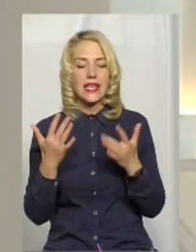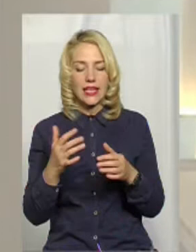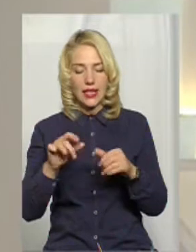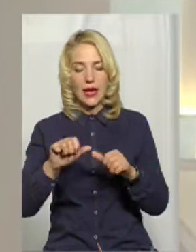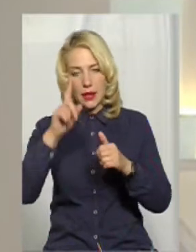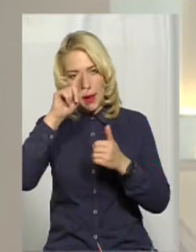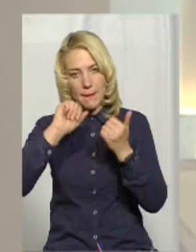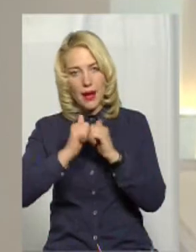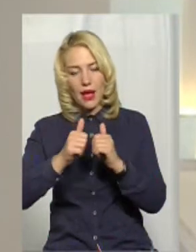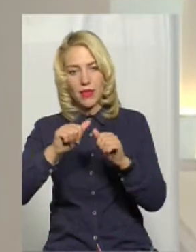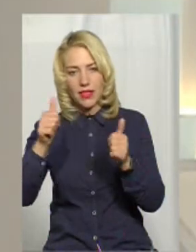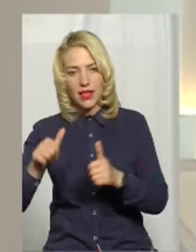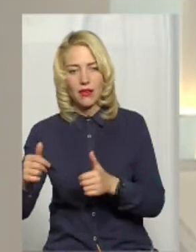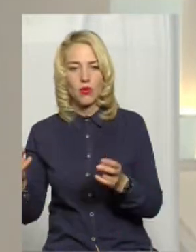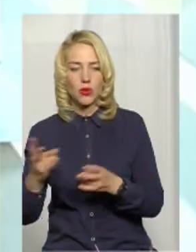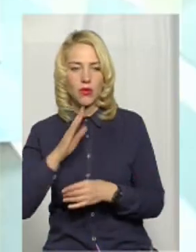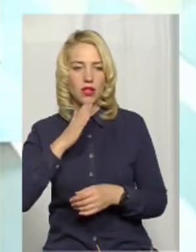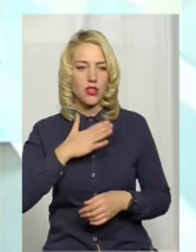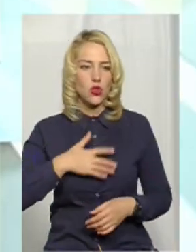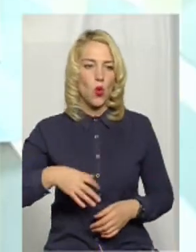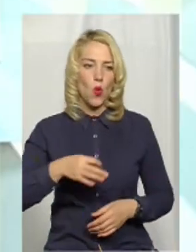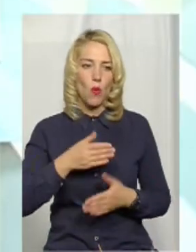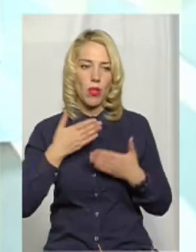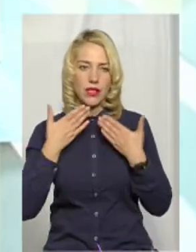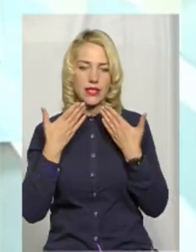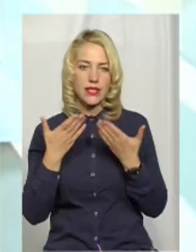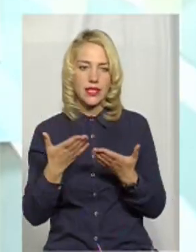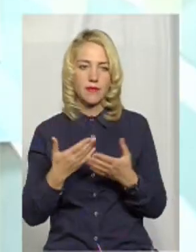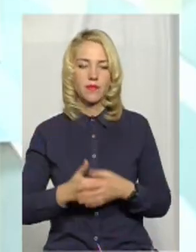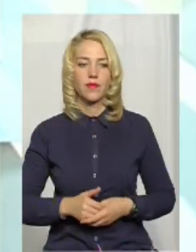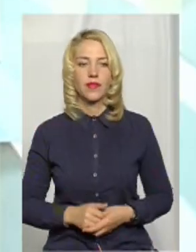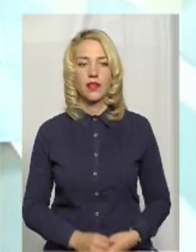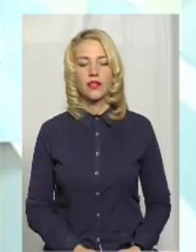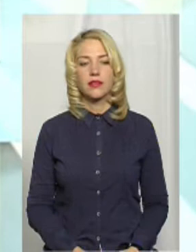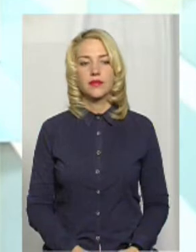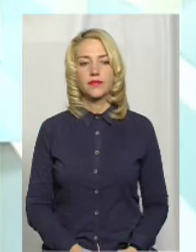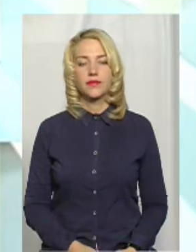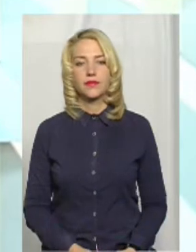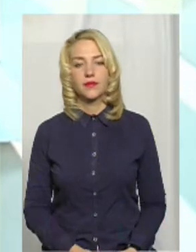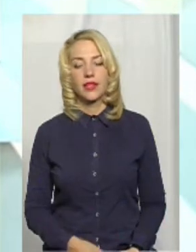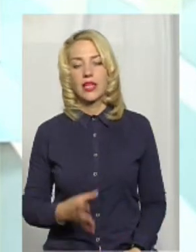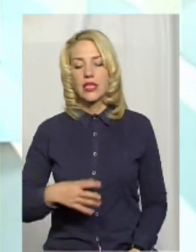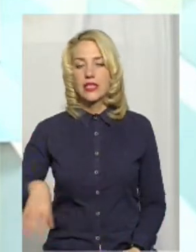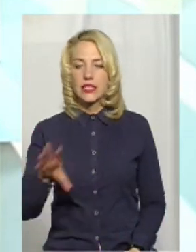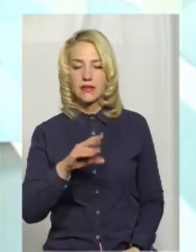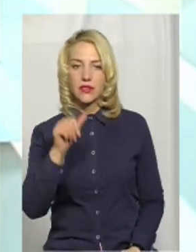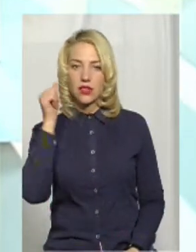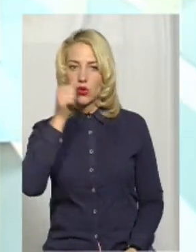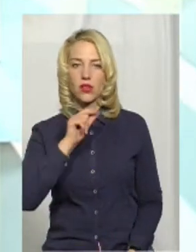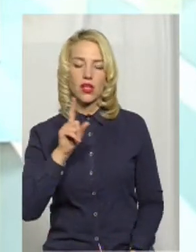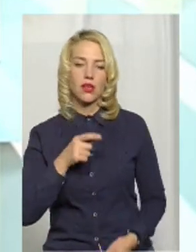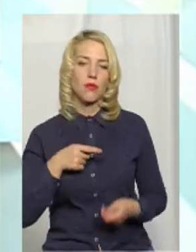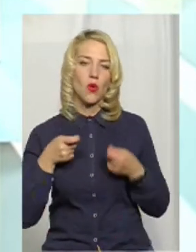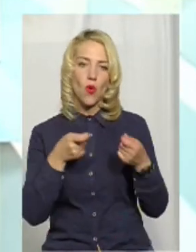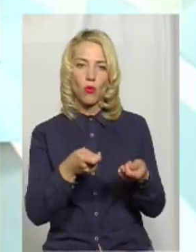потребують в нашій області реконструкції і відновлення? Ну, за ці всі роки, що ми об